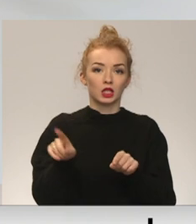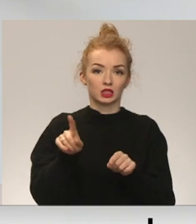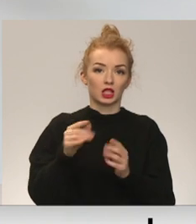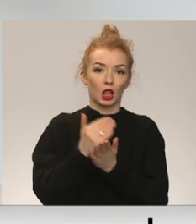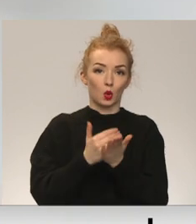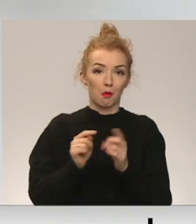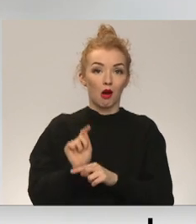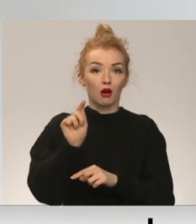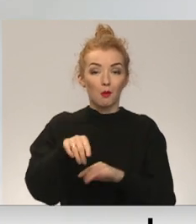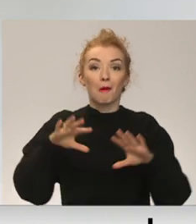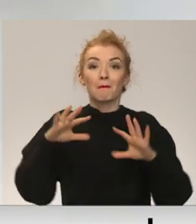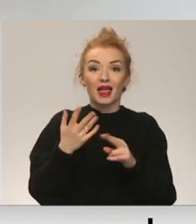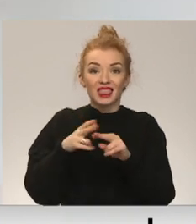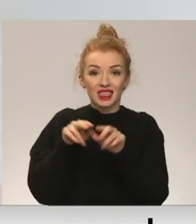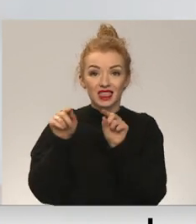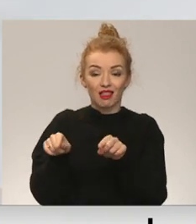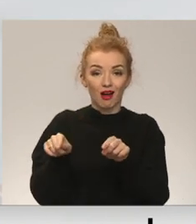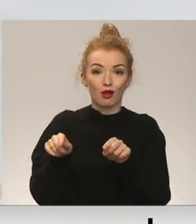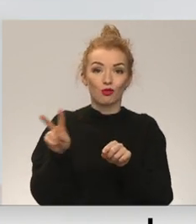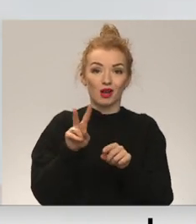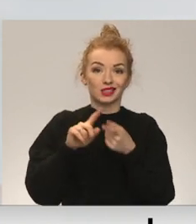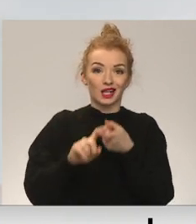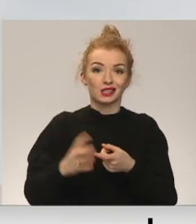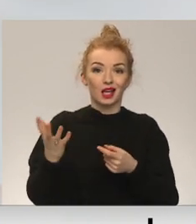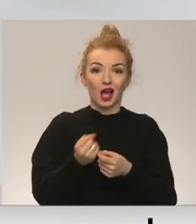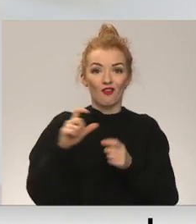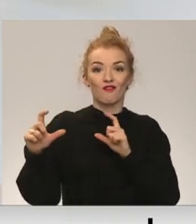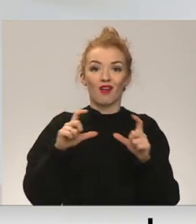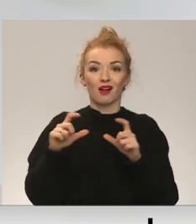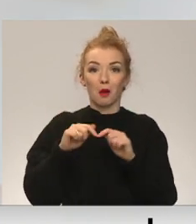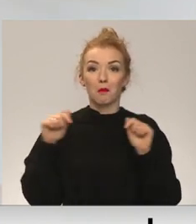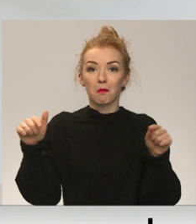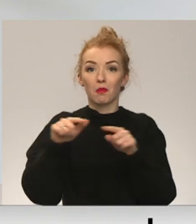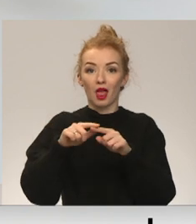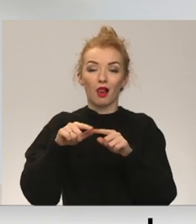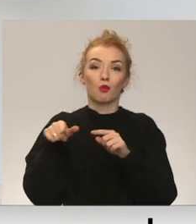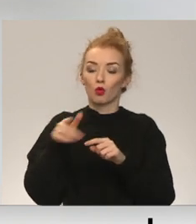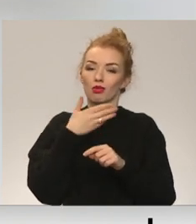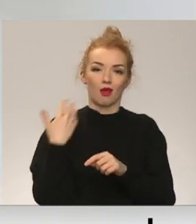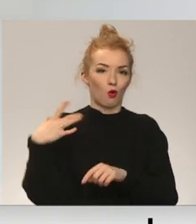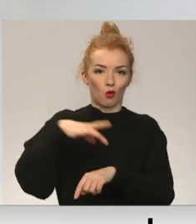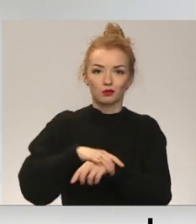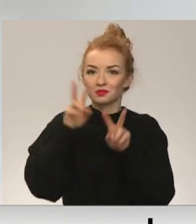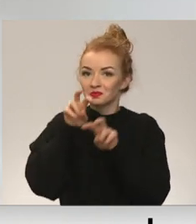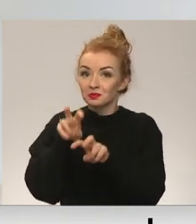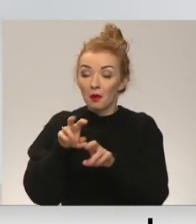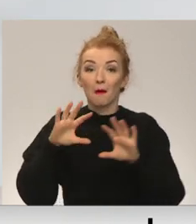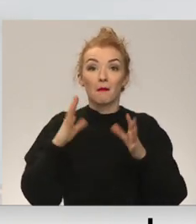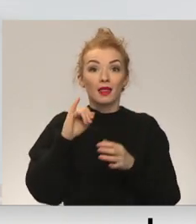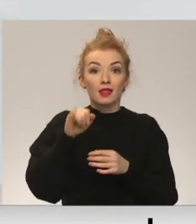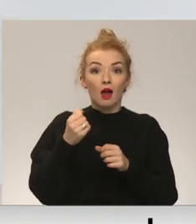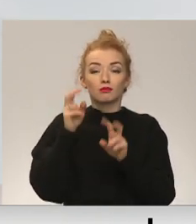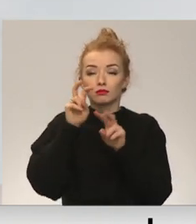konkrēti šādi raksturi pārkāpums, kas skar veikalu platību līdz šim valsts policija pārbaudēs, nav konsistējusi. Ja tas tiks